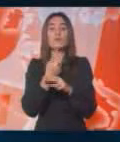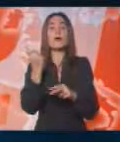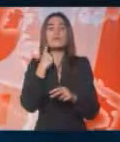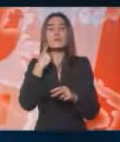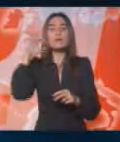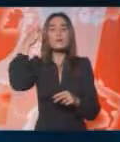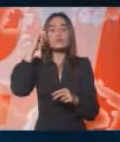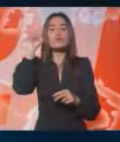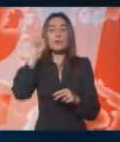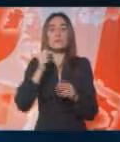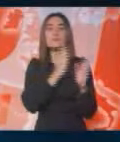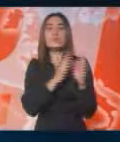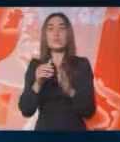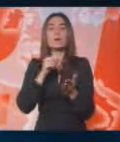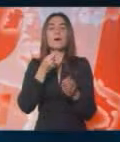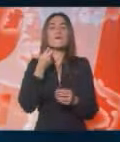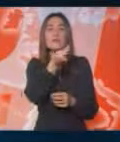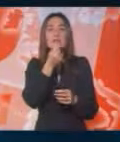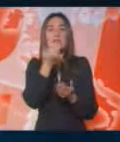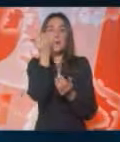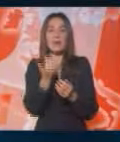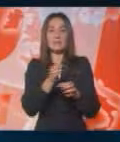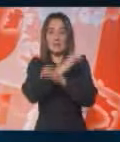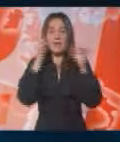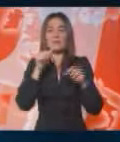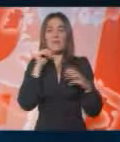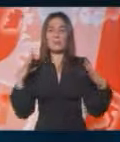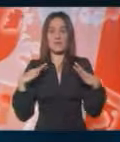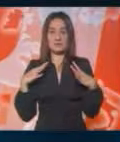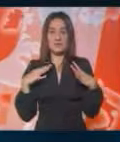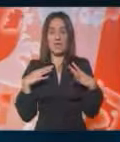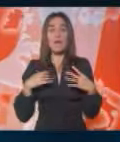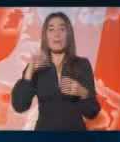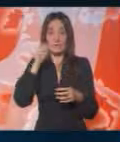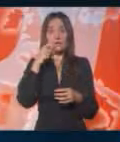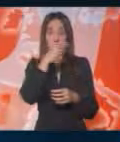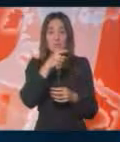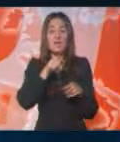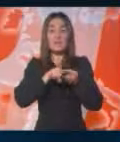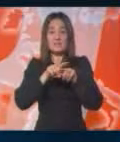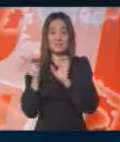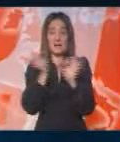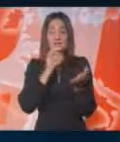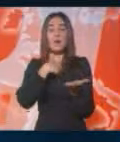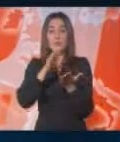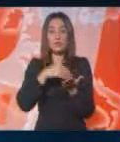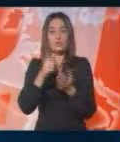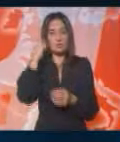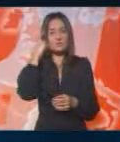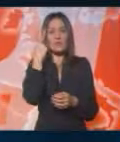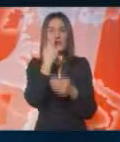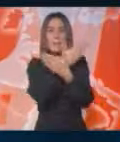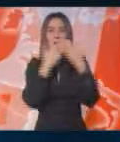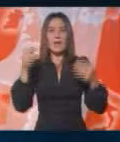isključivo da bi se uredno finansirale platu u jednom sektoru i pensije. Da su ta ista sredstva potrošena, znači dve